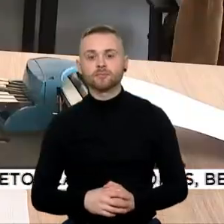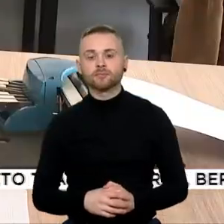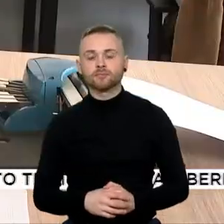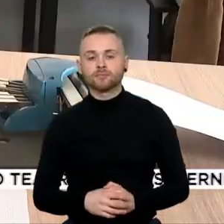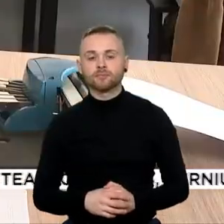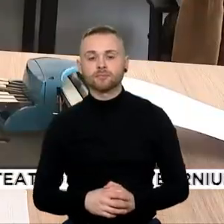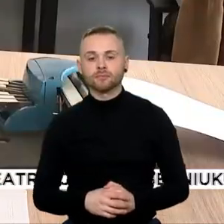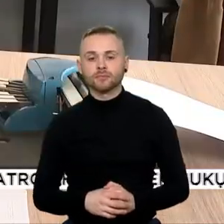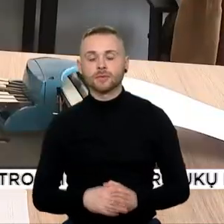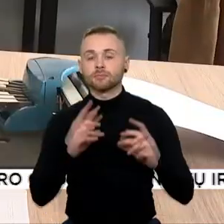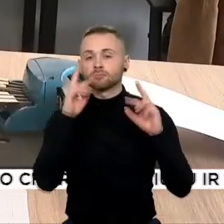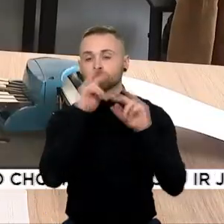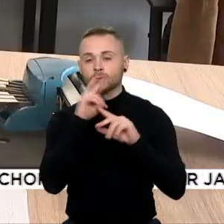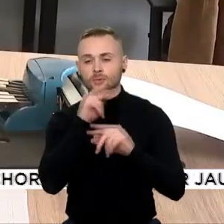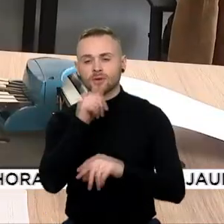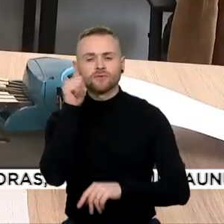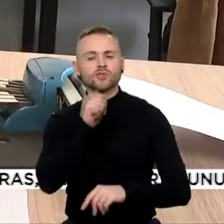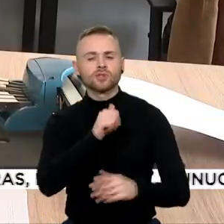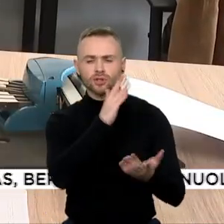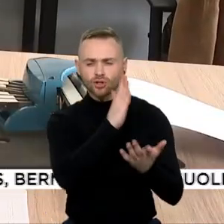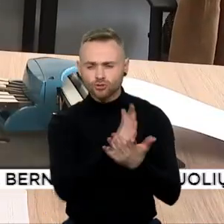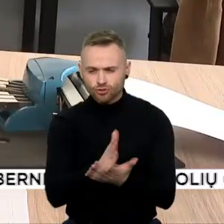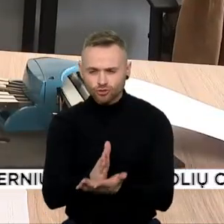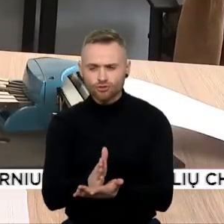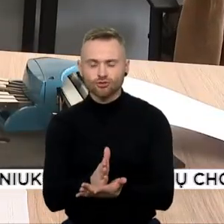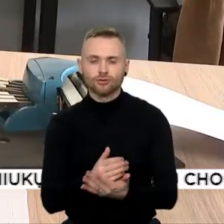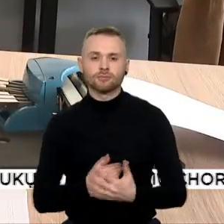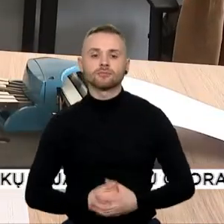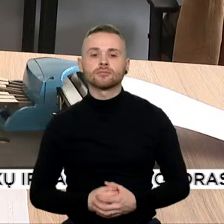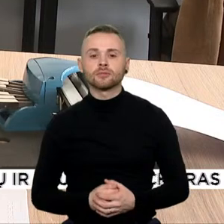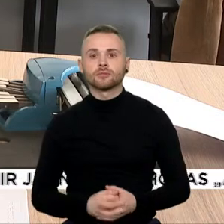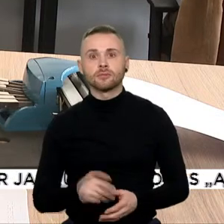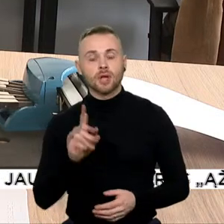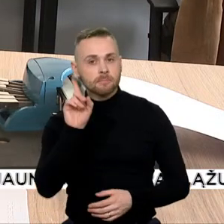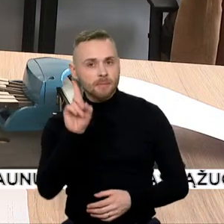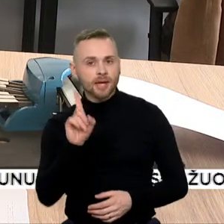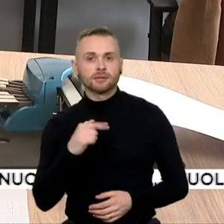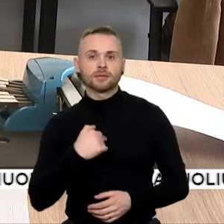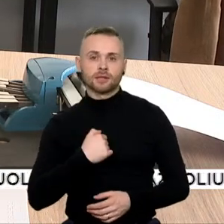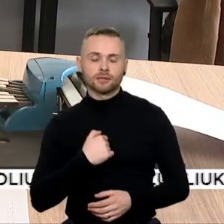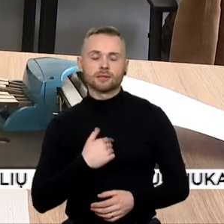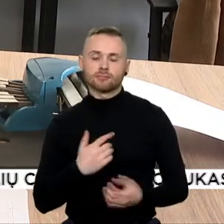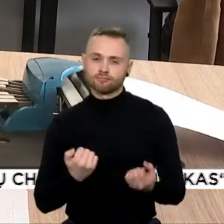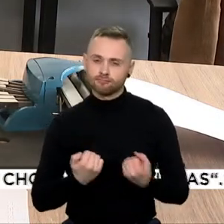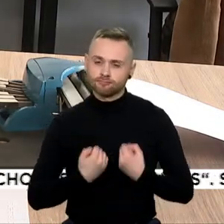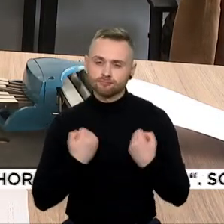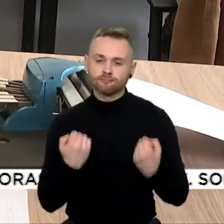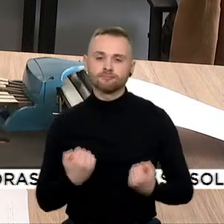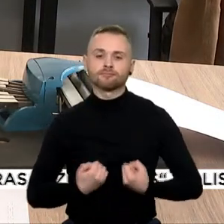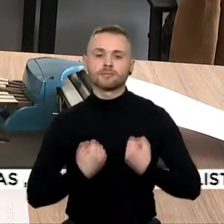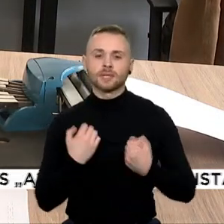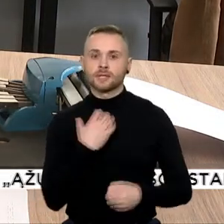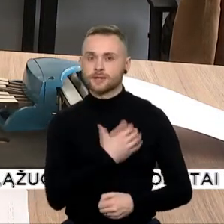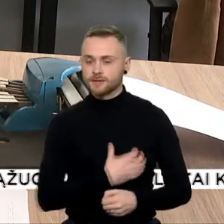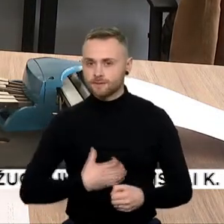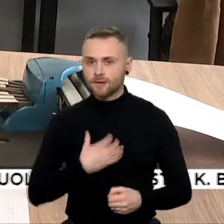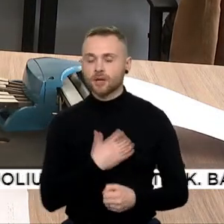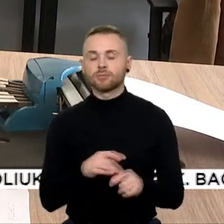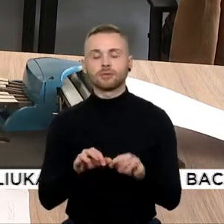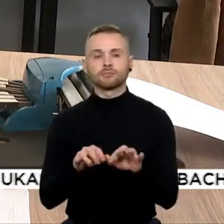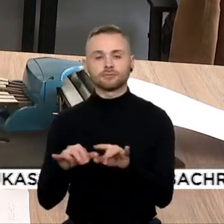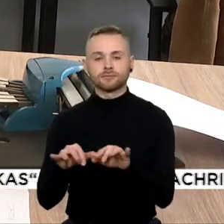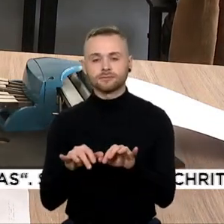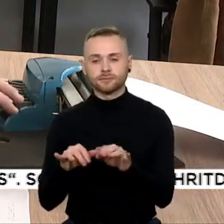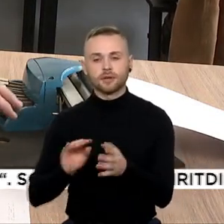Klaidų turbūt visada pasitaiko, bet stengiausi ir svarbiausia mašinėlę rašant buvo